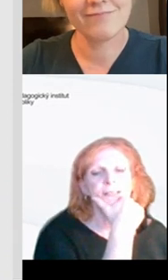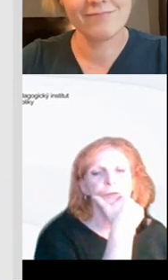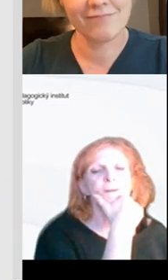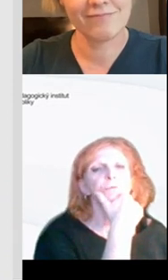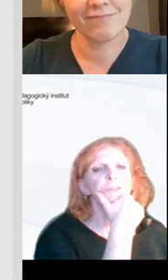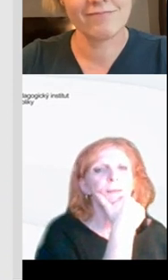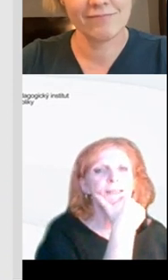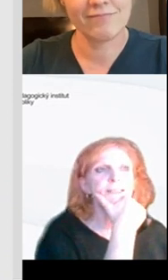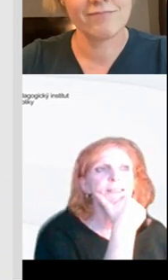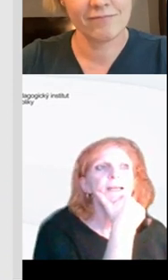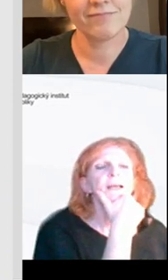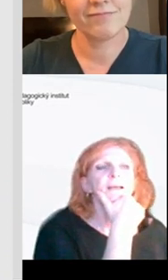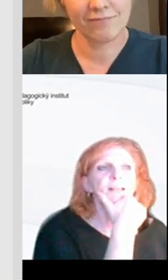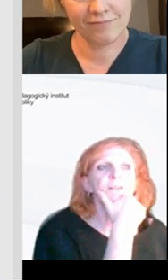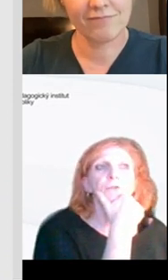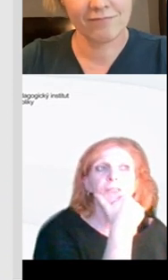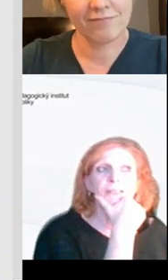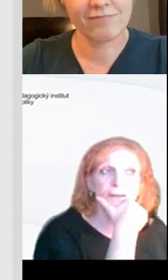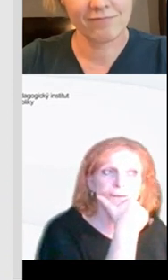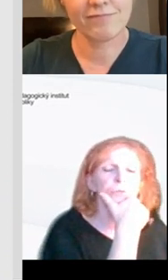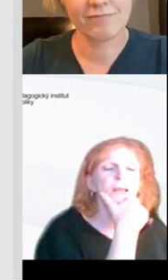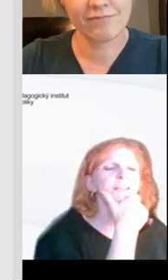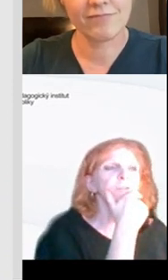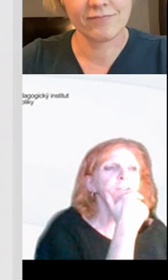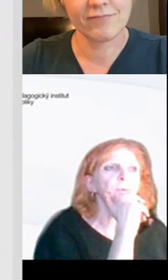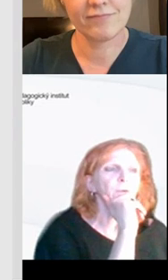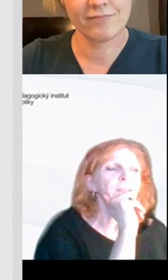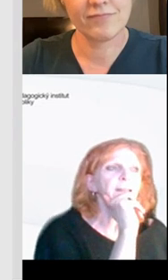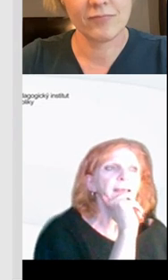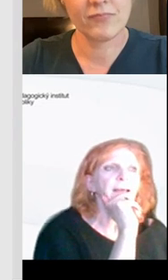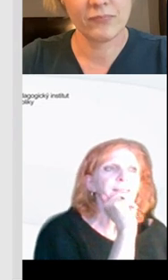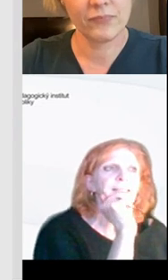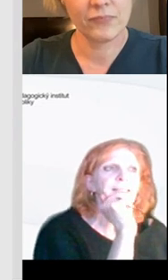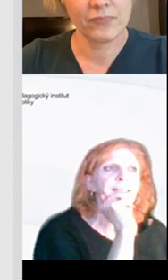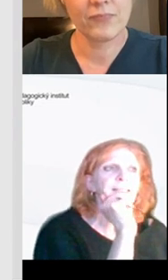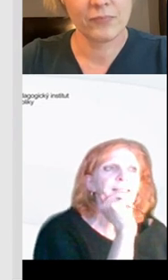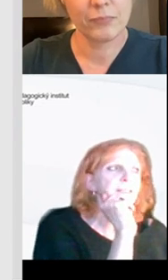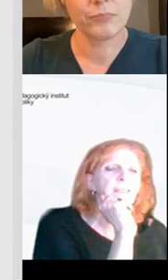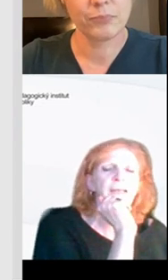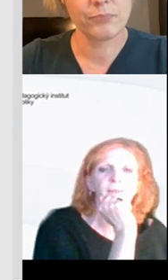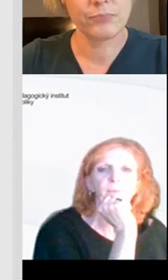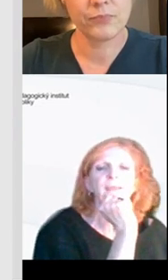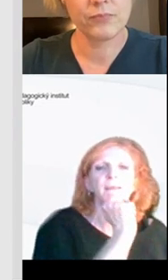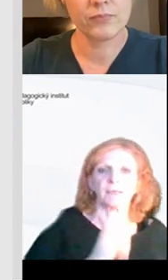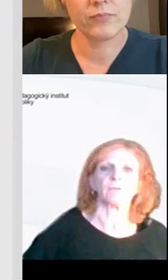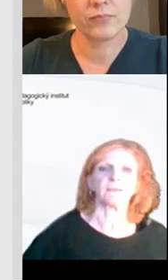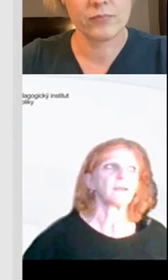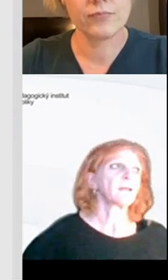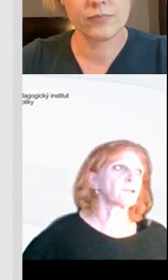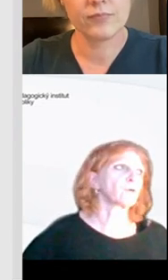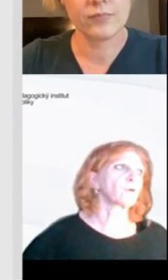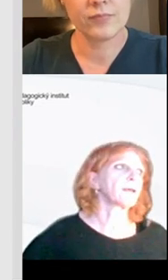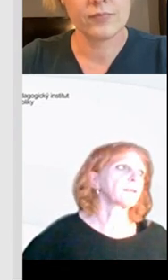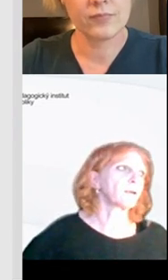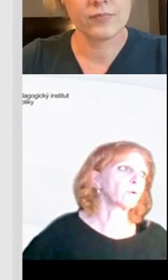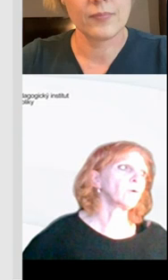které se pak dejí zakupovat v různých balících, v závislosti na tom nástroji nebo i odděleně a myslím si, že se s nimi dá velmi pěkně pracovat